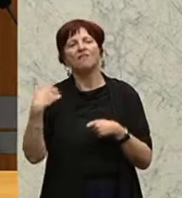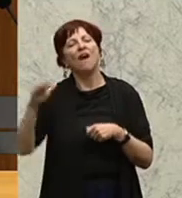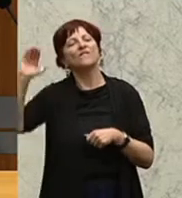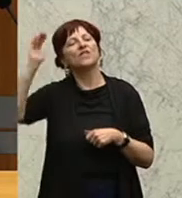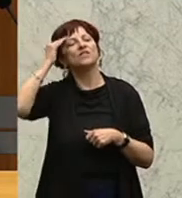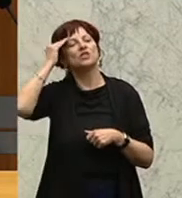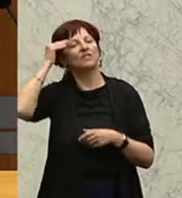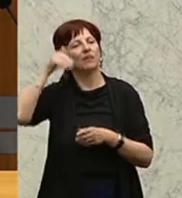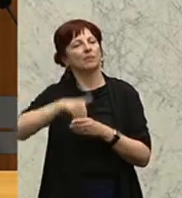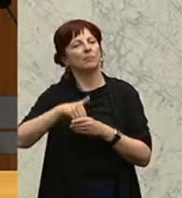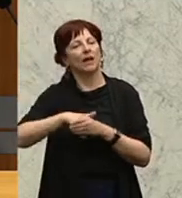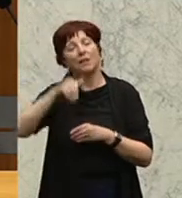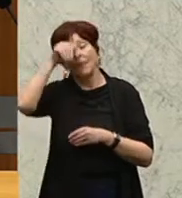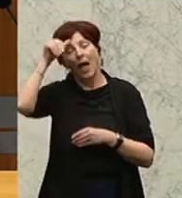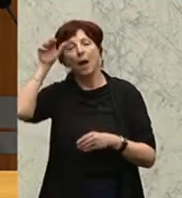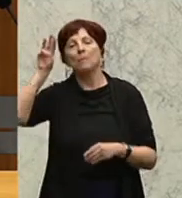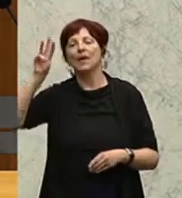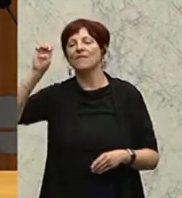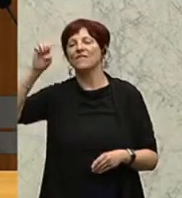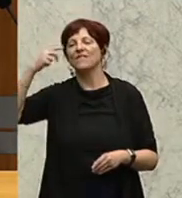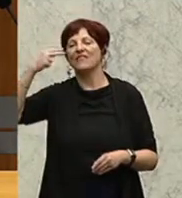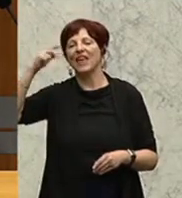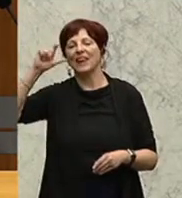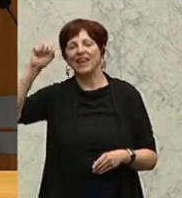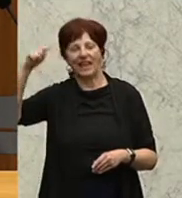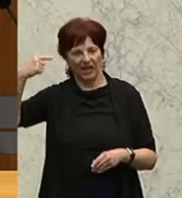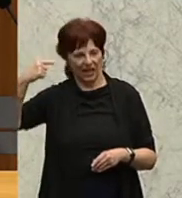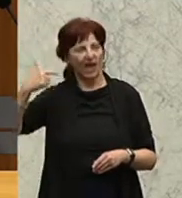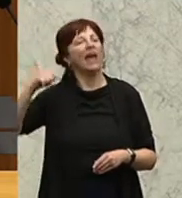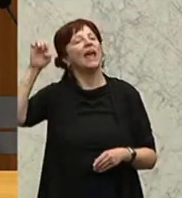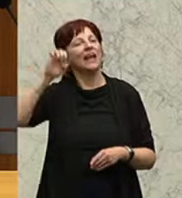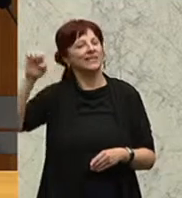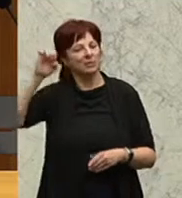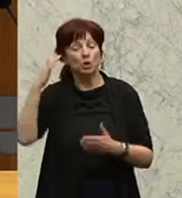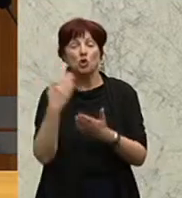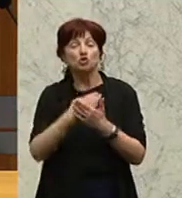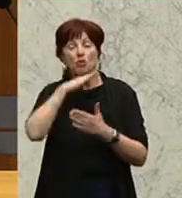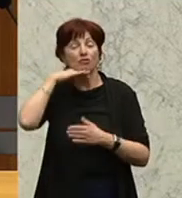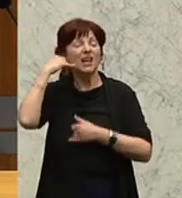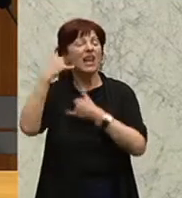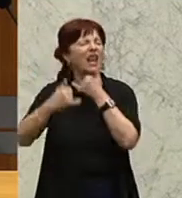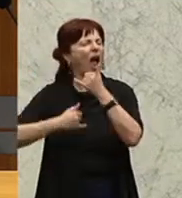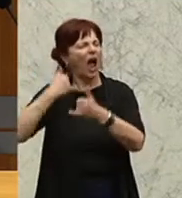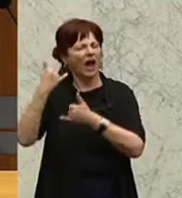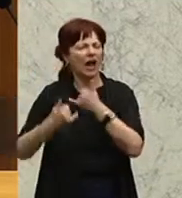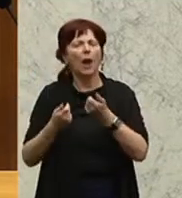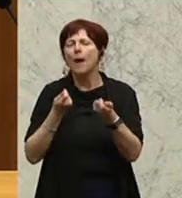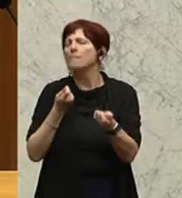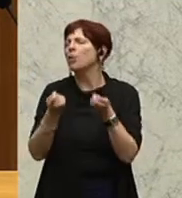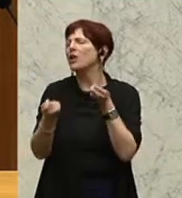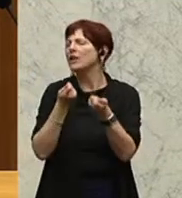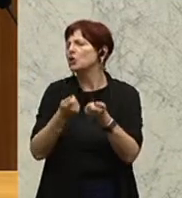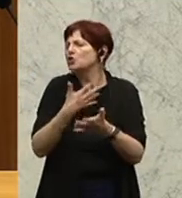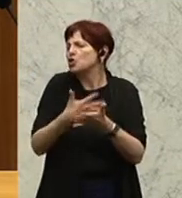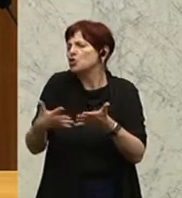sie heißt Elisabeth Wehling und sie analysiert seit Jahren die politische Sprache und wie die Begriffe und die